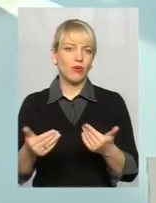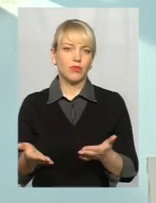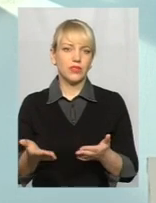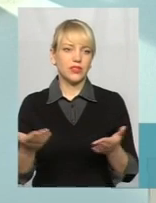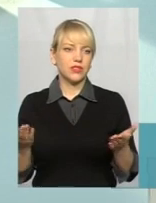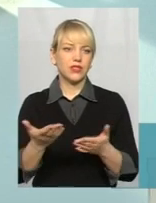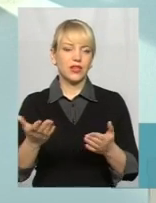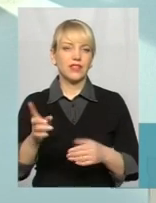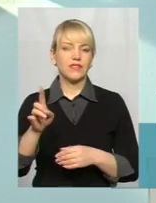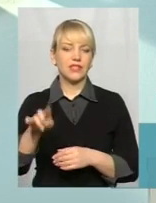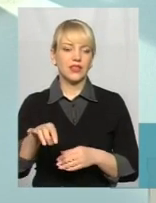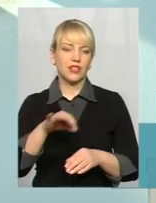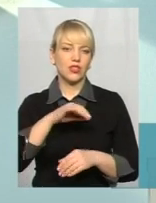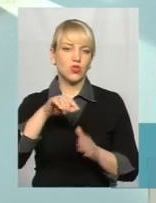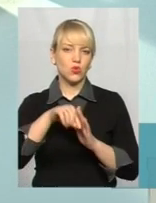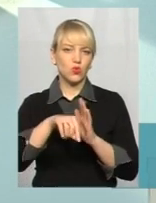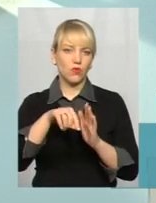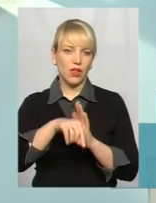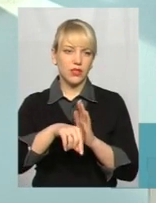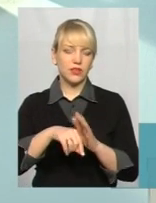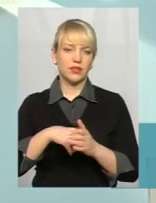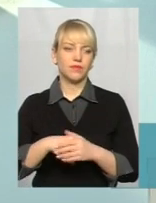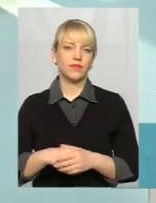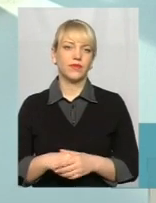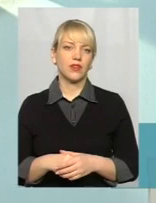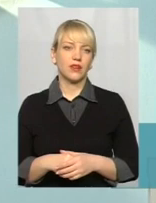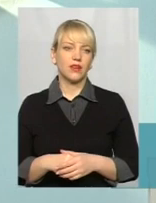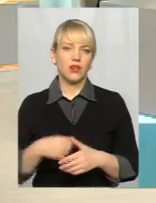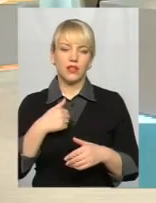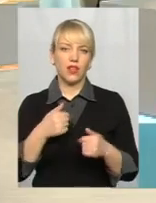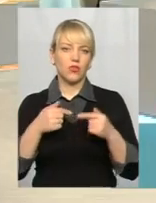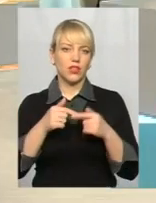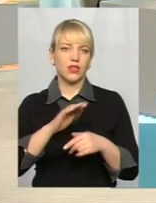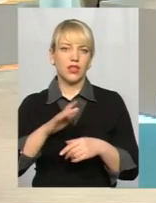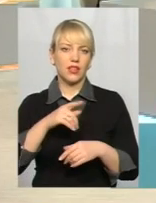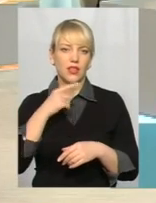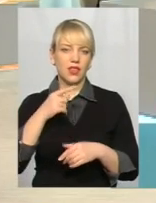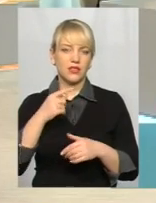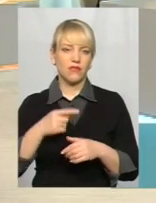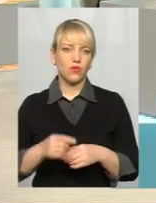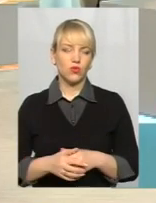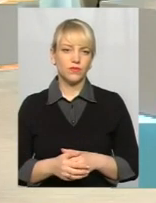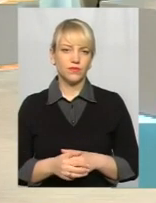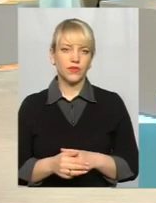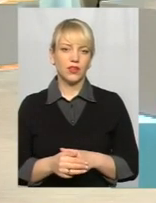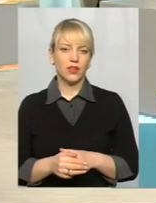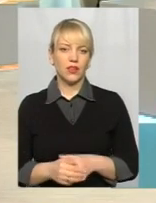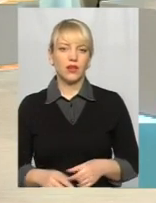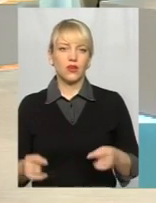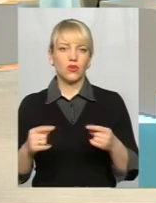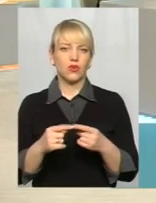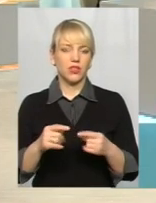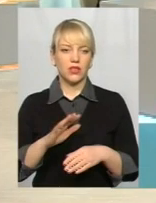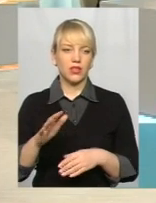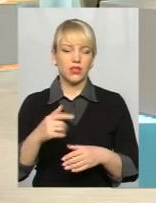які все-таки стосувалися, я конкретно не назву просто, бо конкретно я собою не взяв